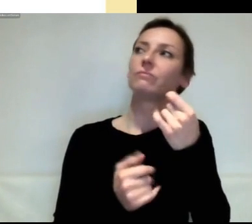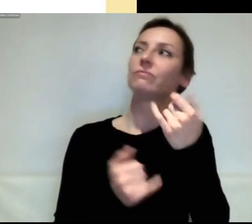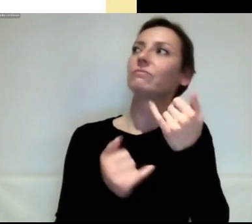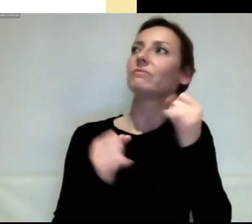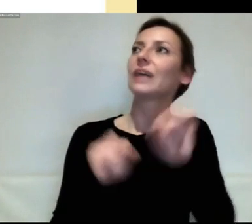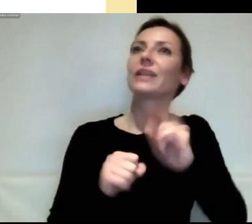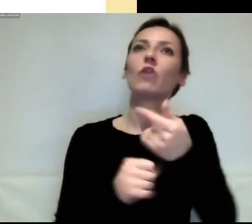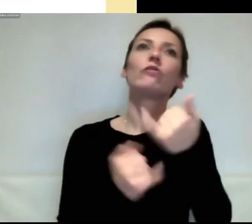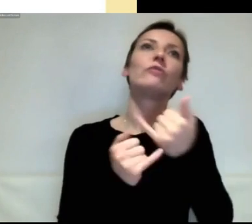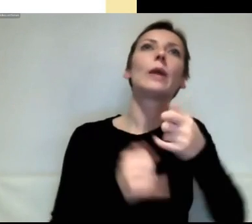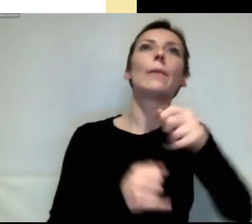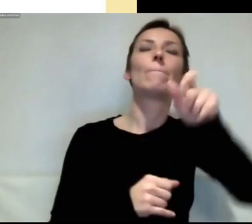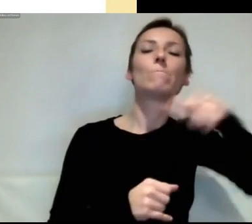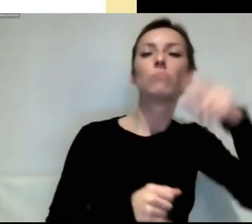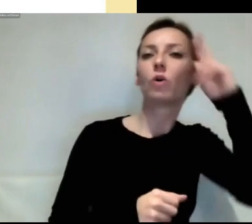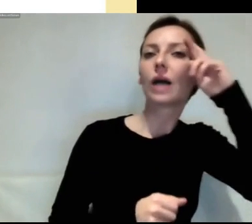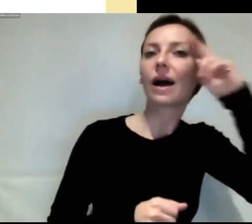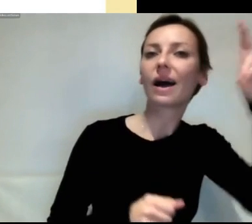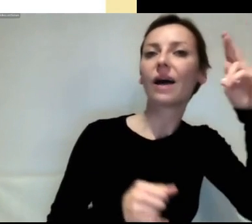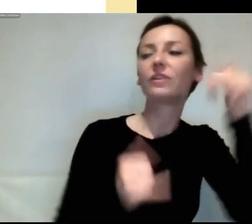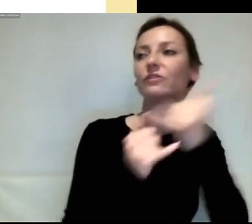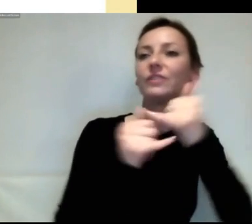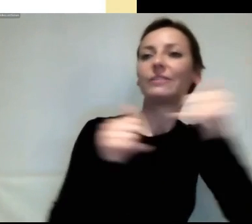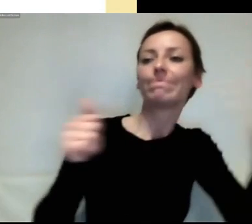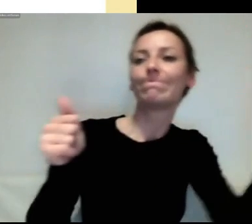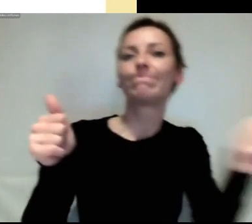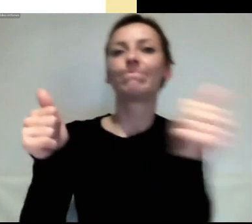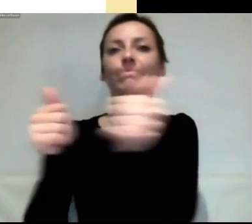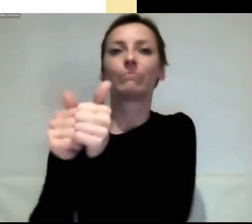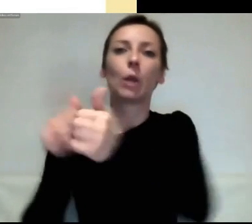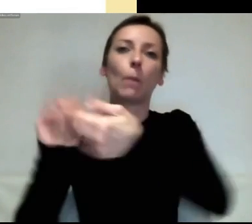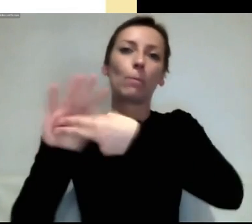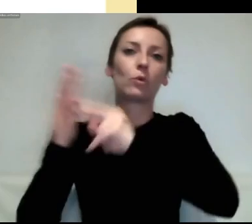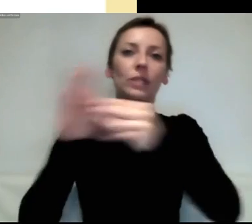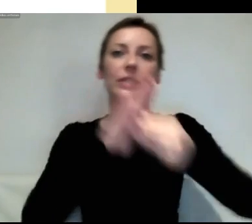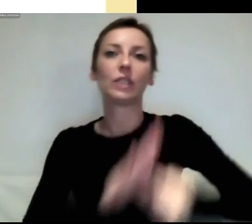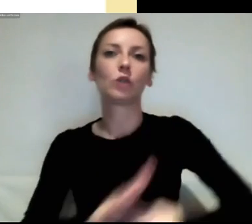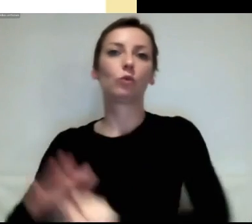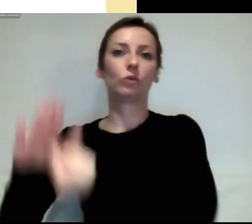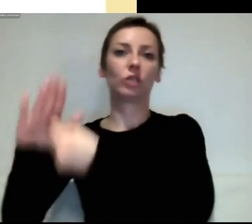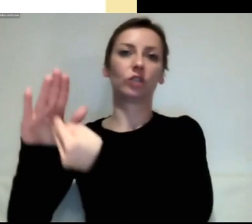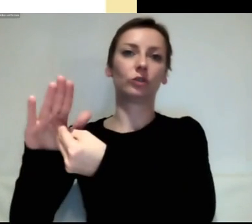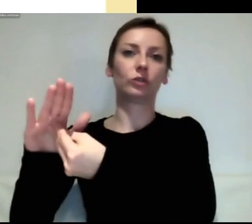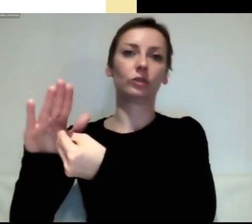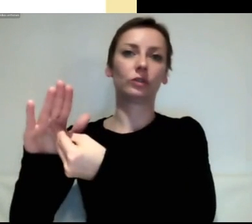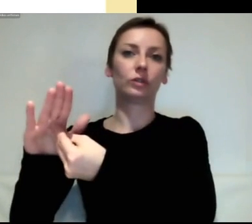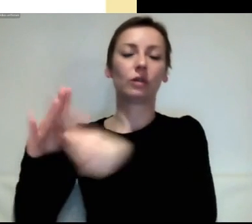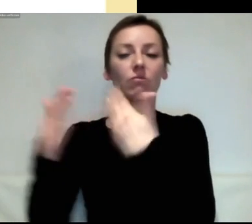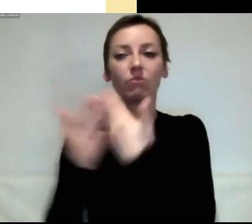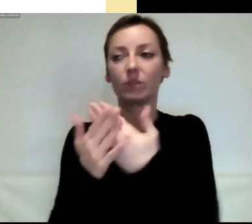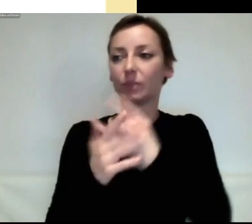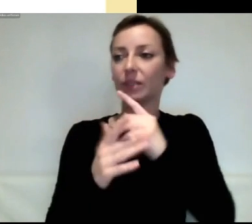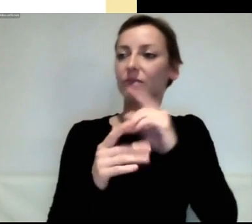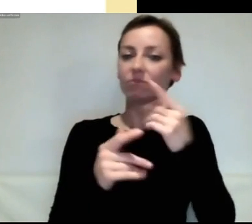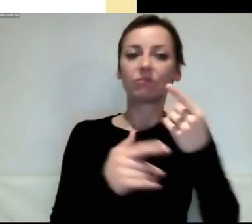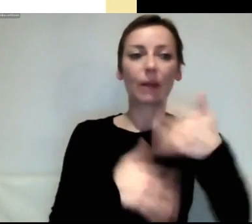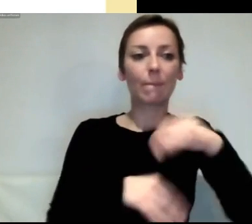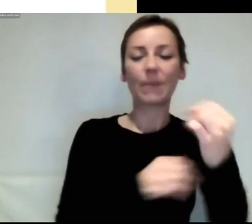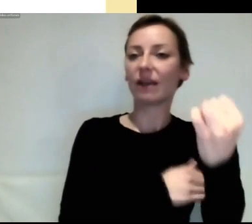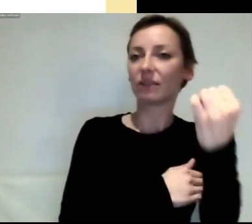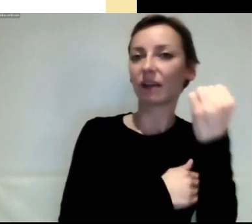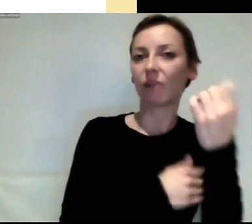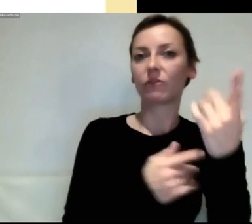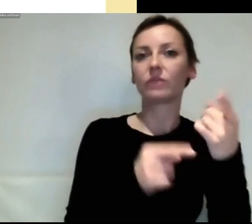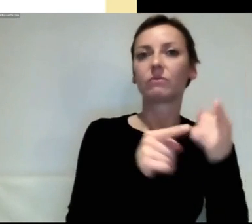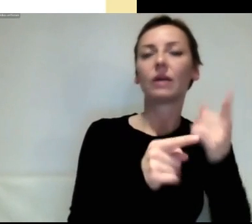vorschlagen. Und es ist doch spannend, wie dann BürgerInnenräte das weitertragen können und sagen, ja, und wir haben jetzt weitere Empfehlungen, wie